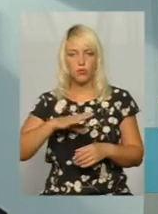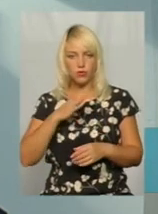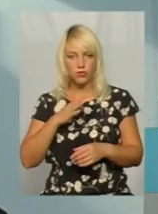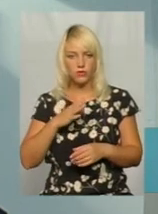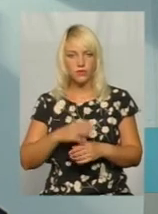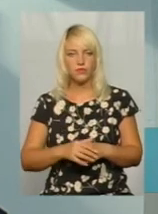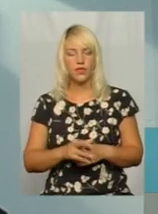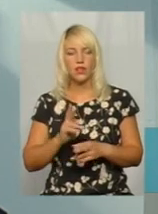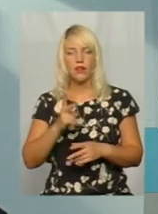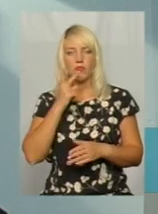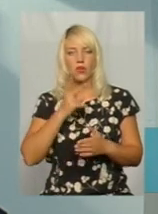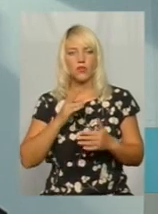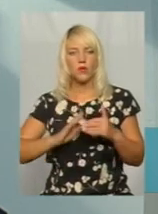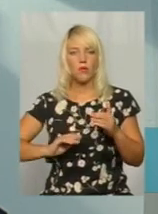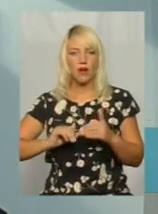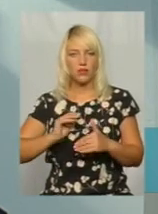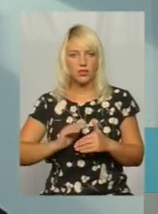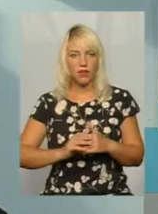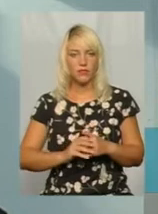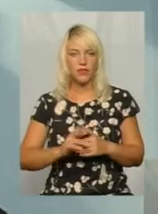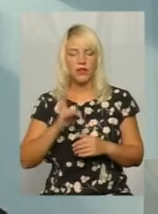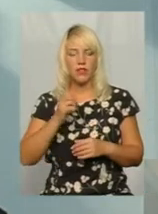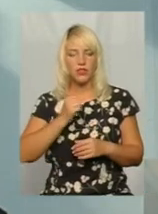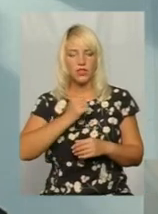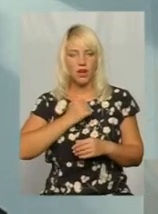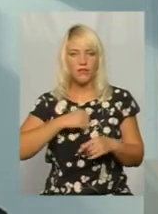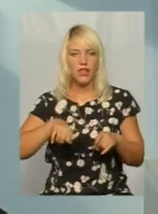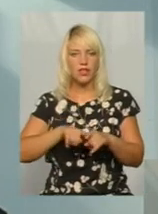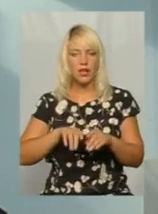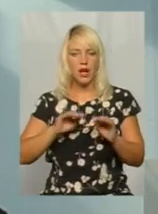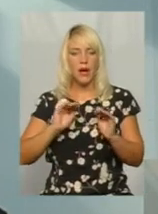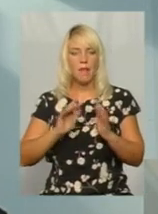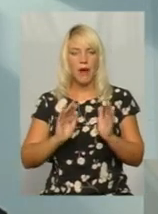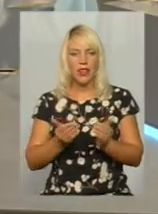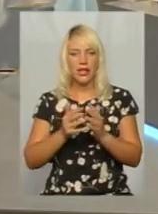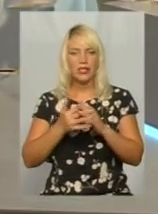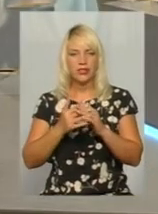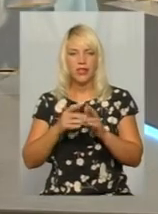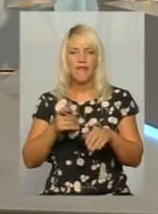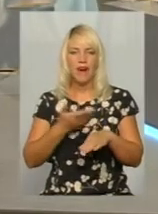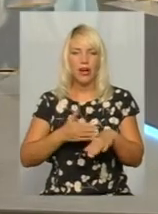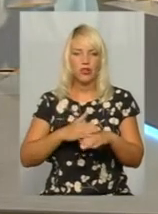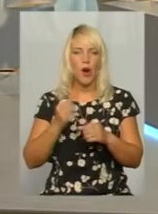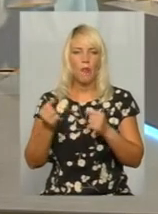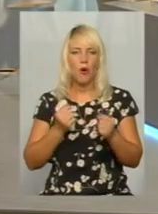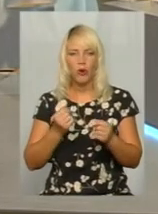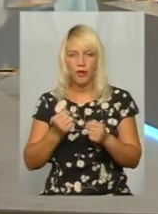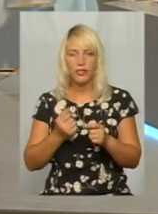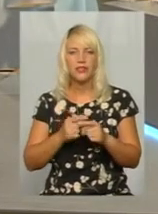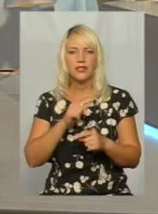в принципі, як показує практика, на жаль, от в таких малих населених пунктах якраз дуже важко боротися із